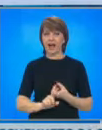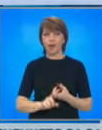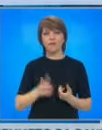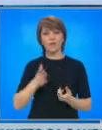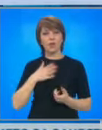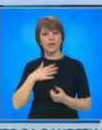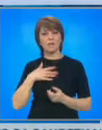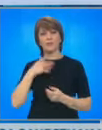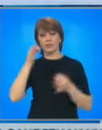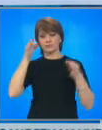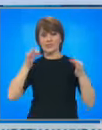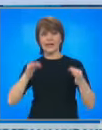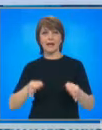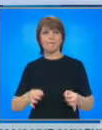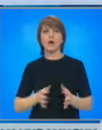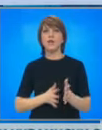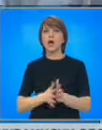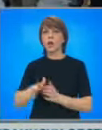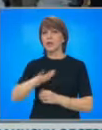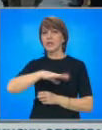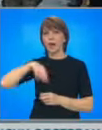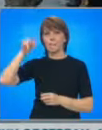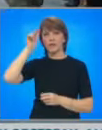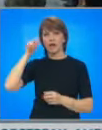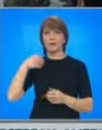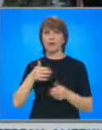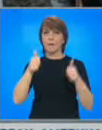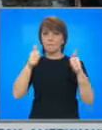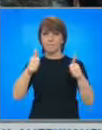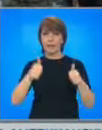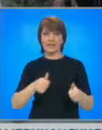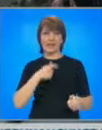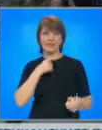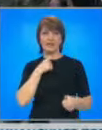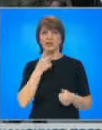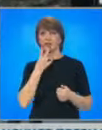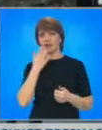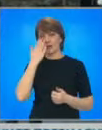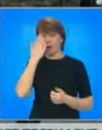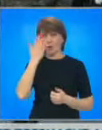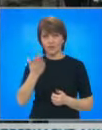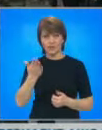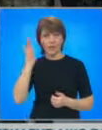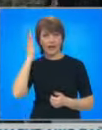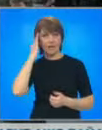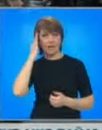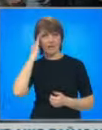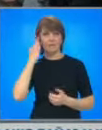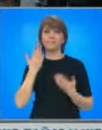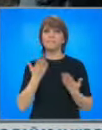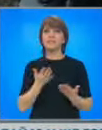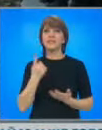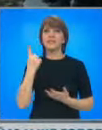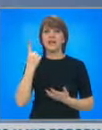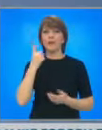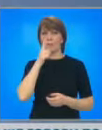възпоменателна церемония. Хора от цялата страна дойдоха пред паметника на Левски за да сведат глава и да се поклонят пред подвига му. С